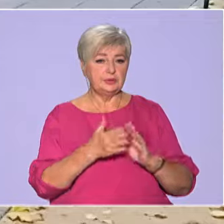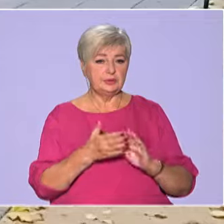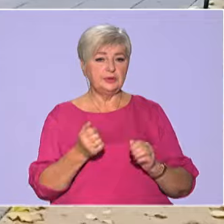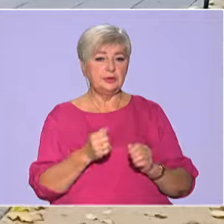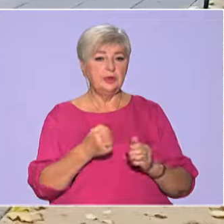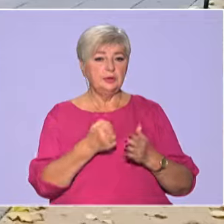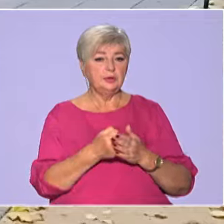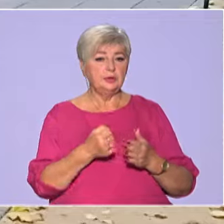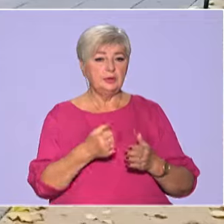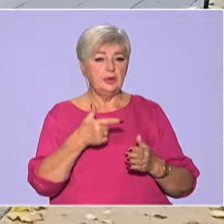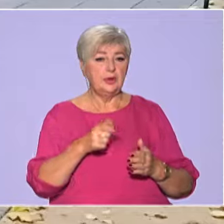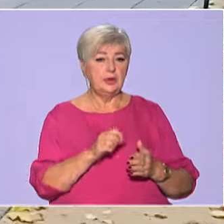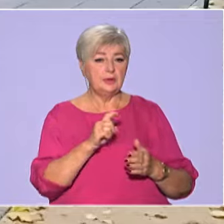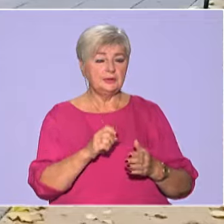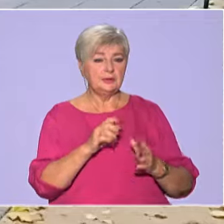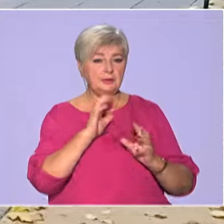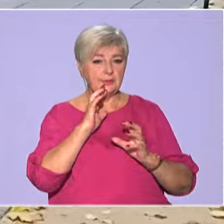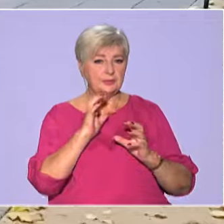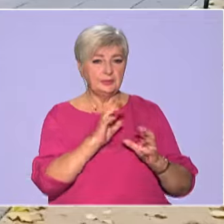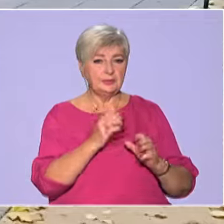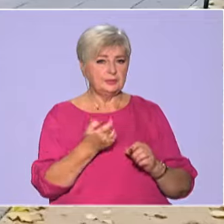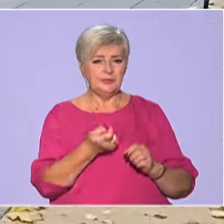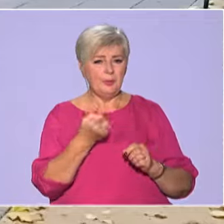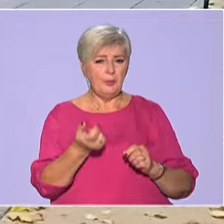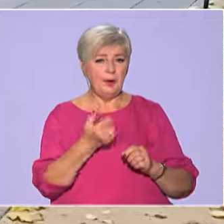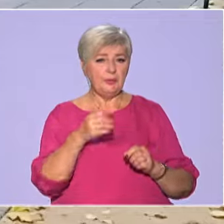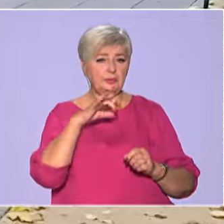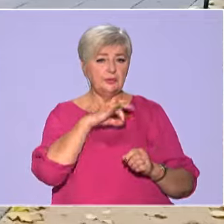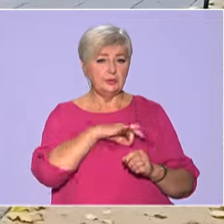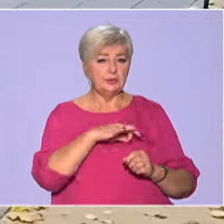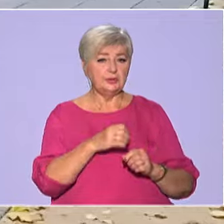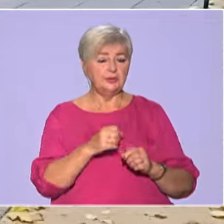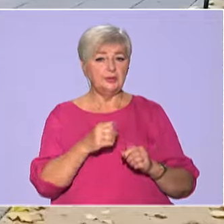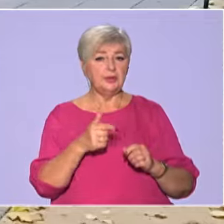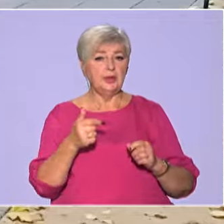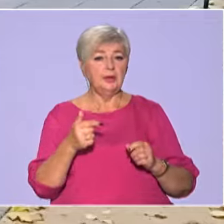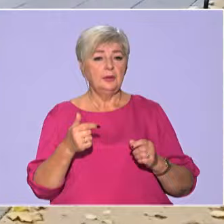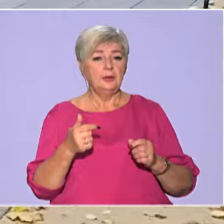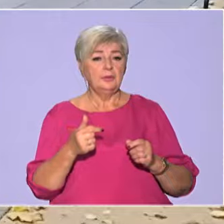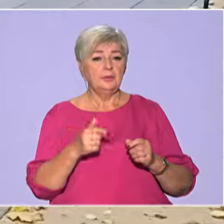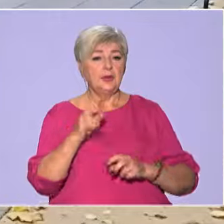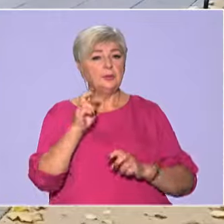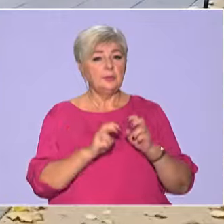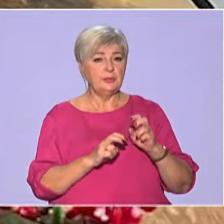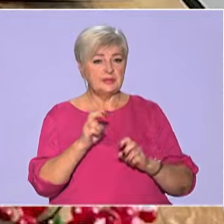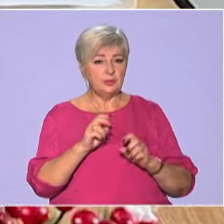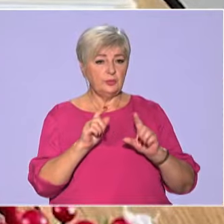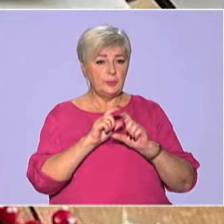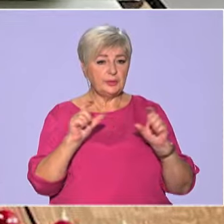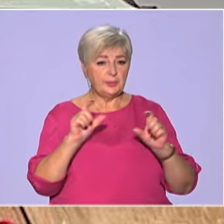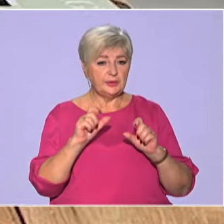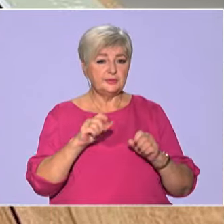газифікація тут дуже її мало. Використовують блакитне палува, використовується промислове підприємство.